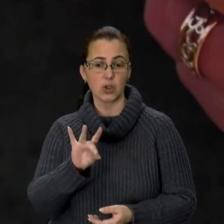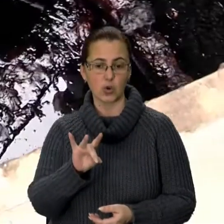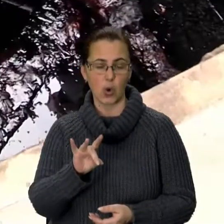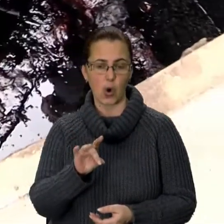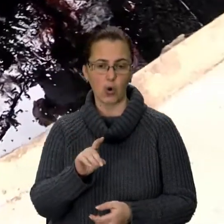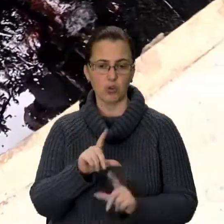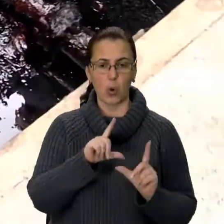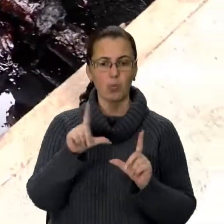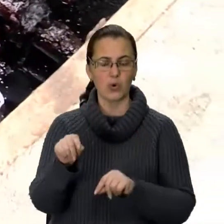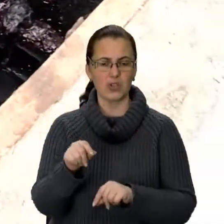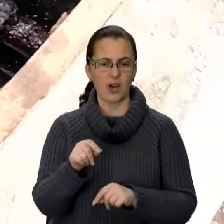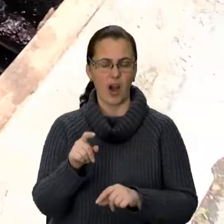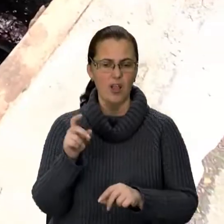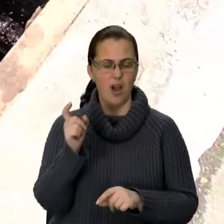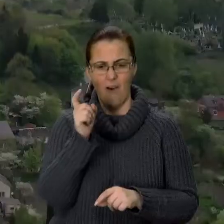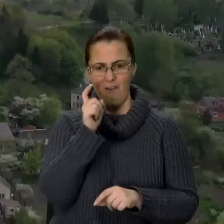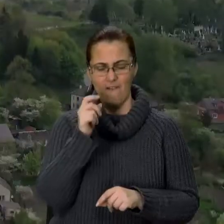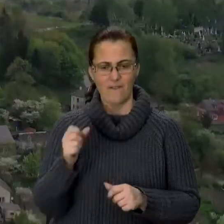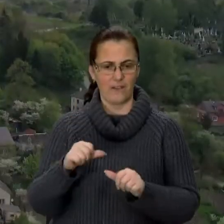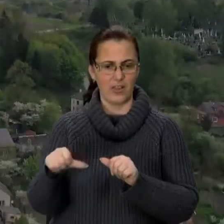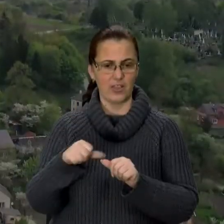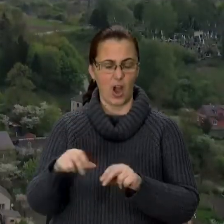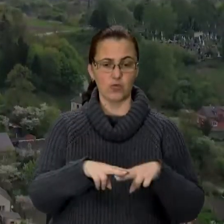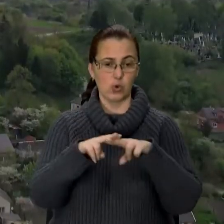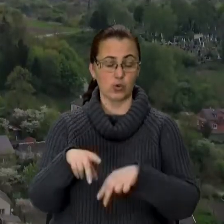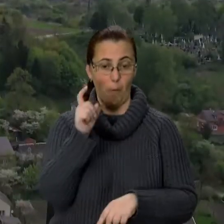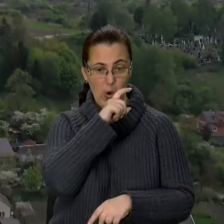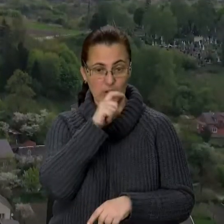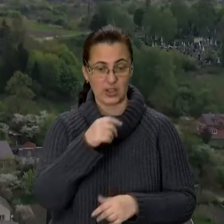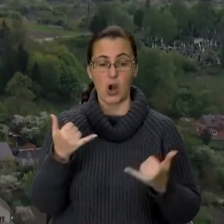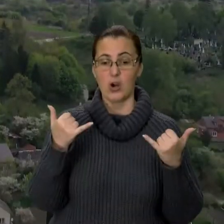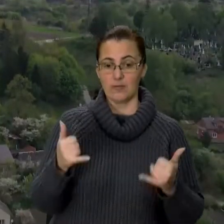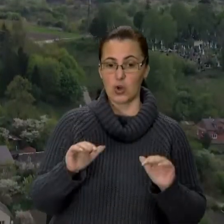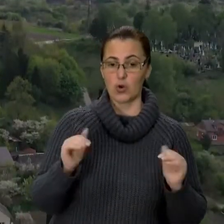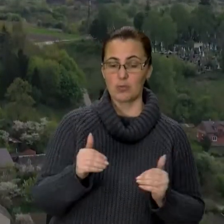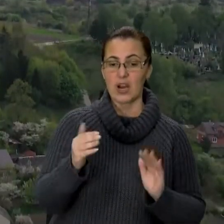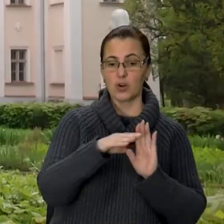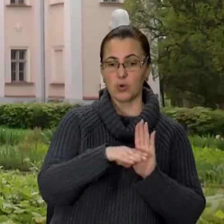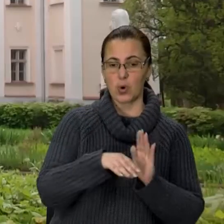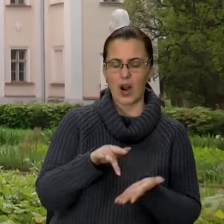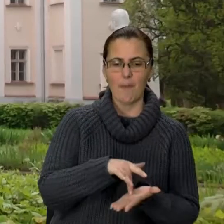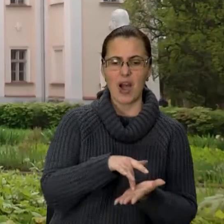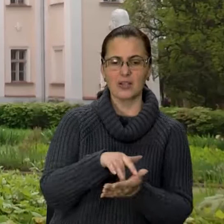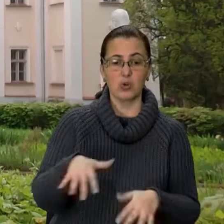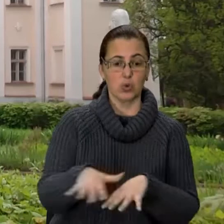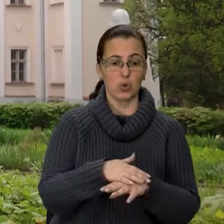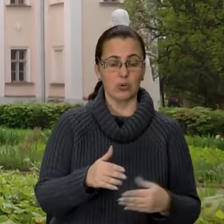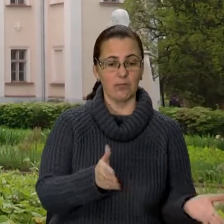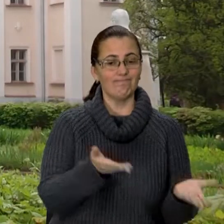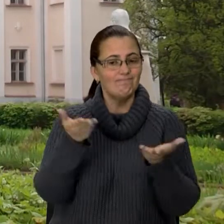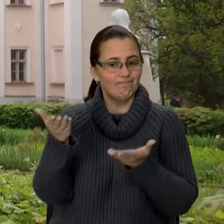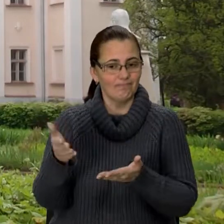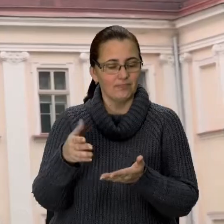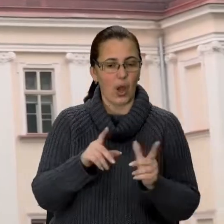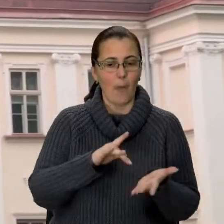побували в нафтовій столиці Європи – Бориславі. Сьогодні ж в межах програми «Експедиція громад» пропонуємо вирушити у мандрівку